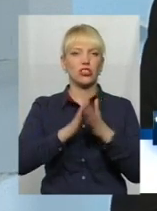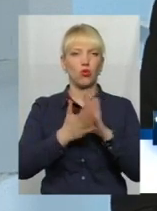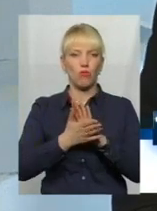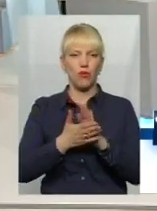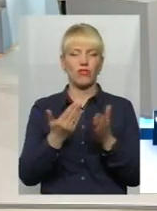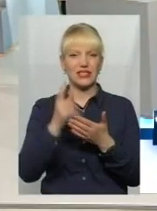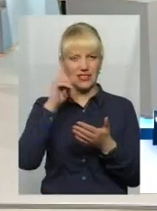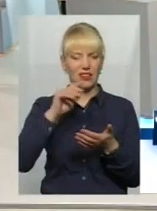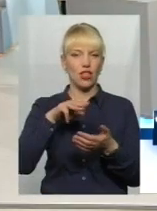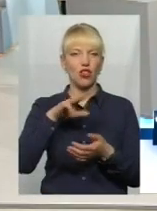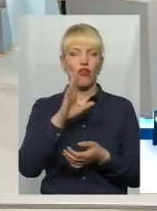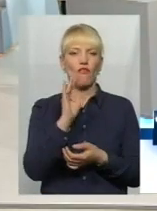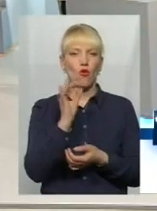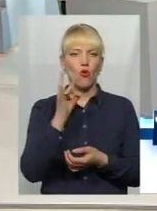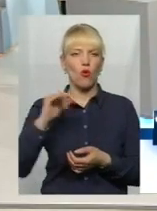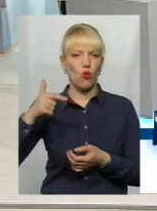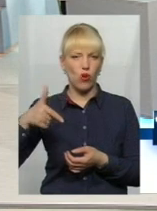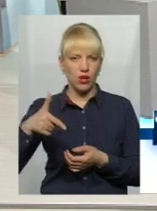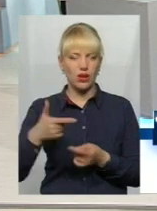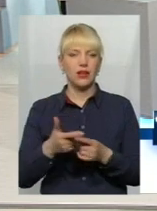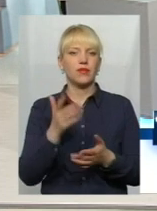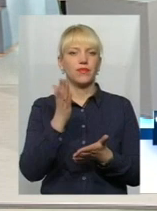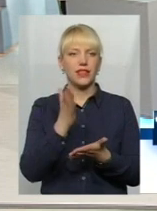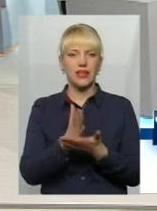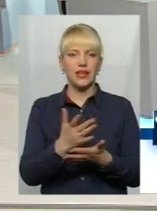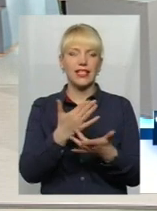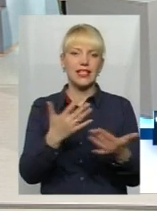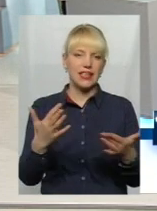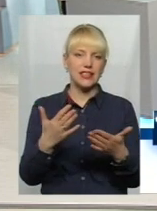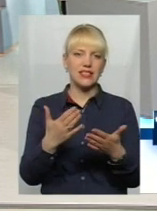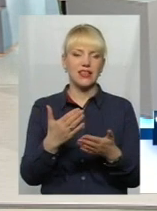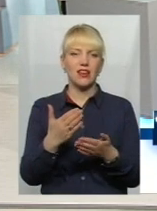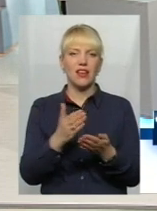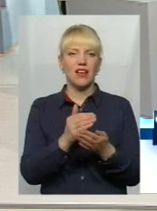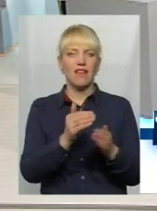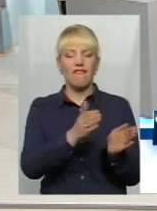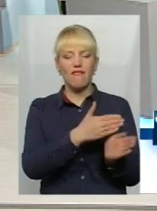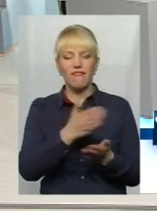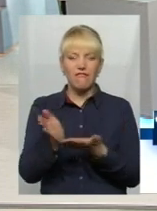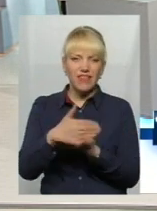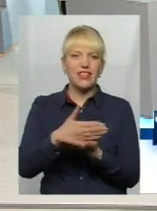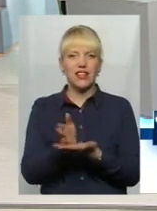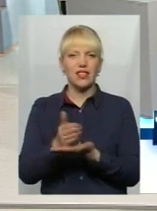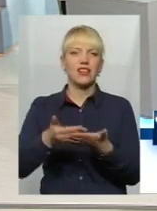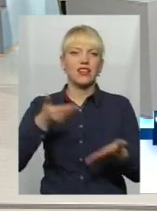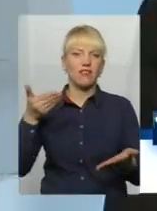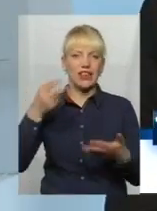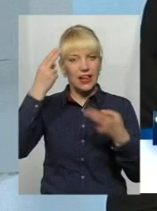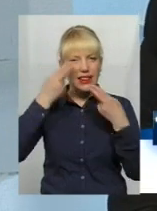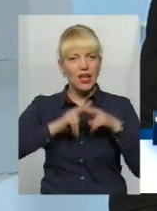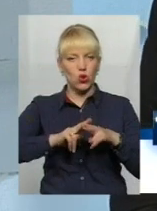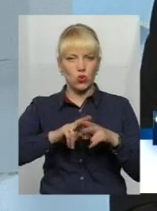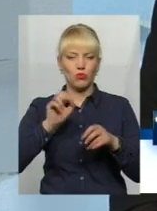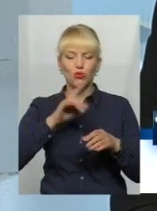це творог. Творог, так. Є різні відхилення від технології, він може прогіркати, він може мати якісь сторонні